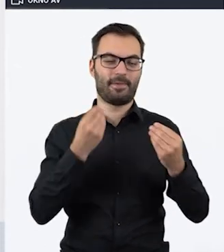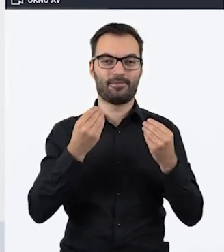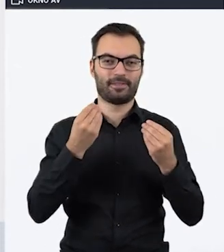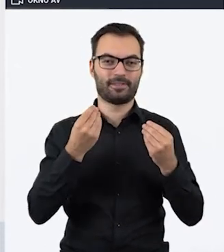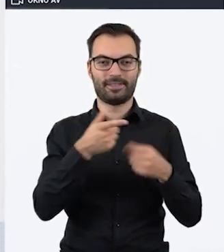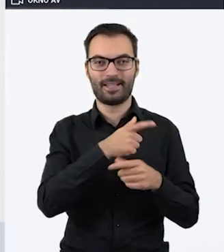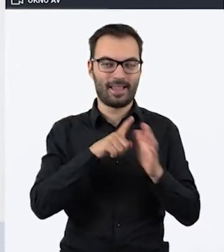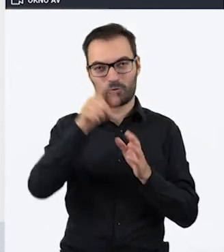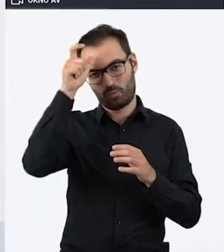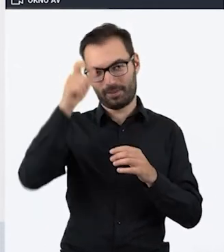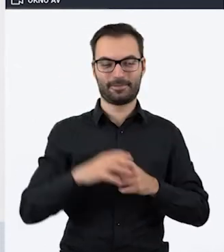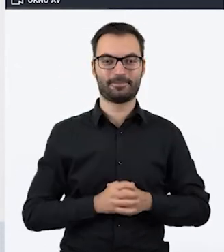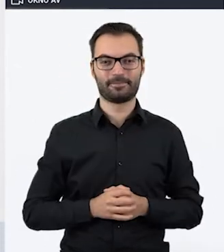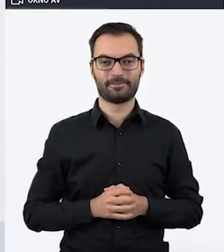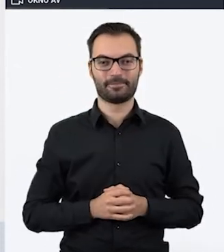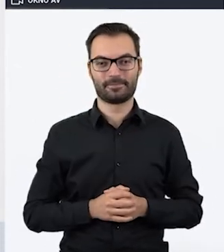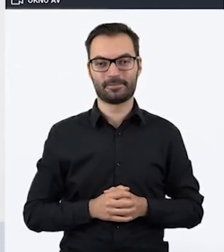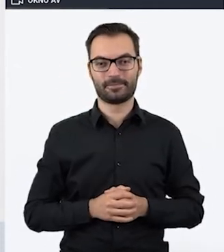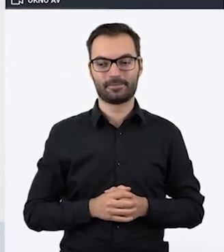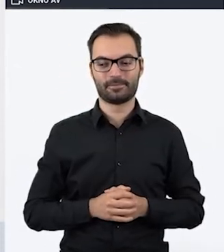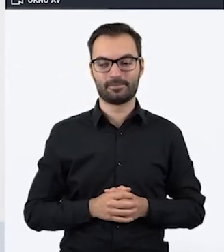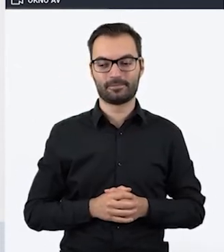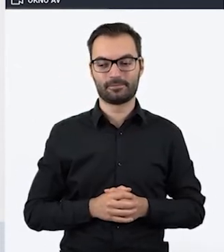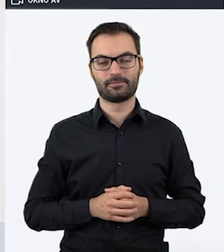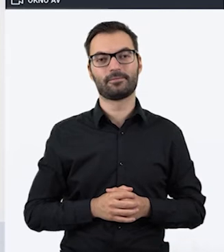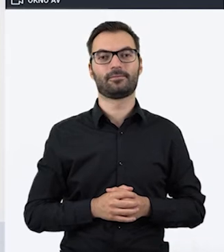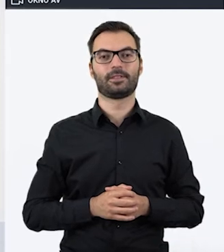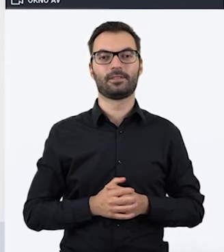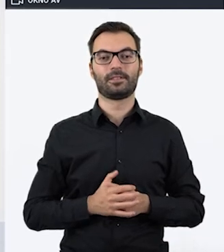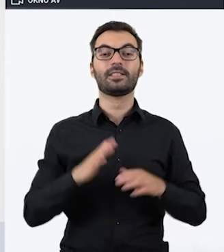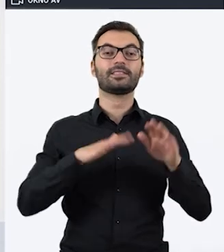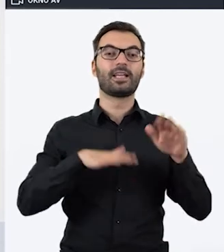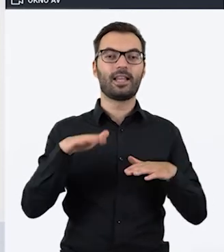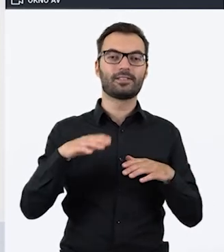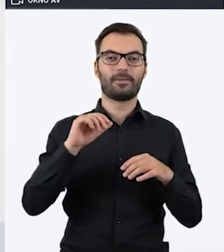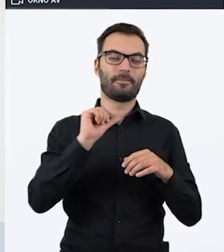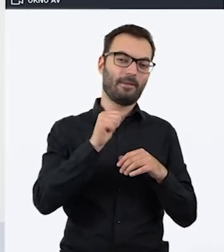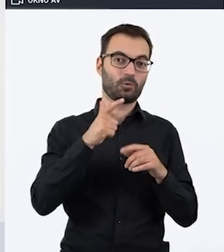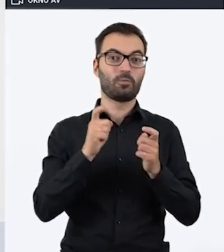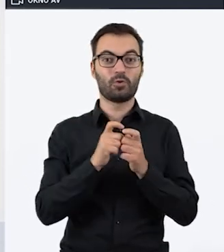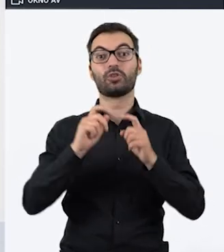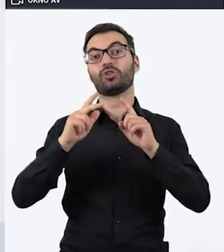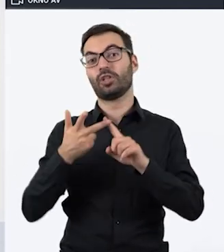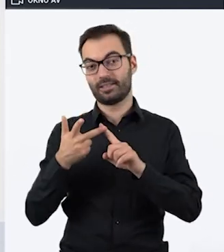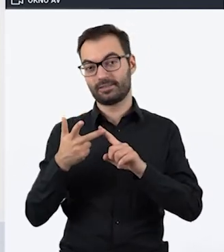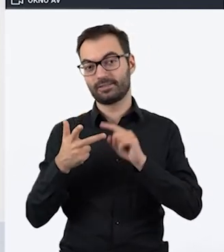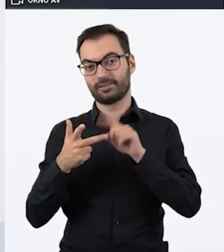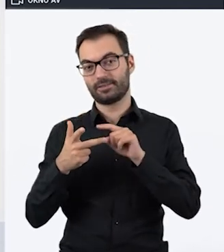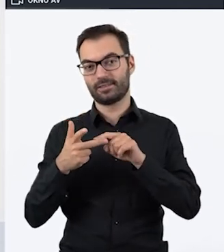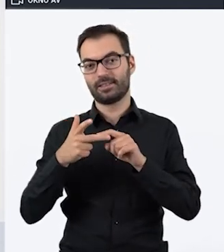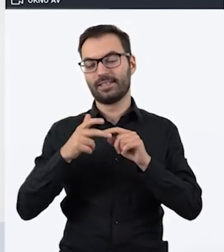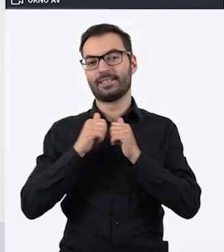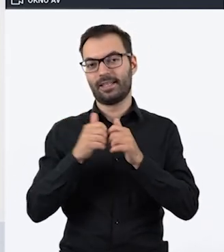jaką sobie ludzkość wymyśliła. W zależności od tego, jaki był pierwszy i drugi punkt, to te treści zadań